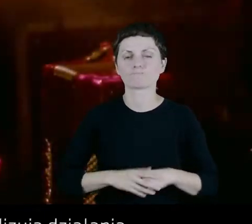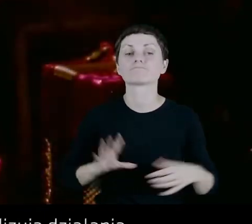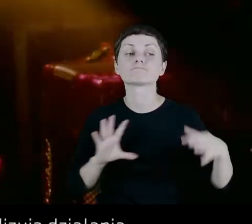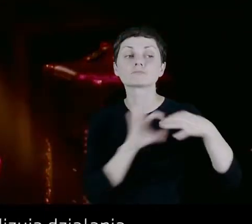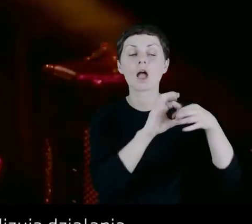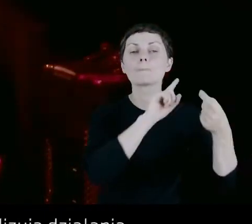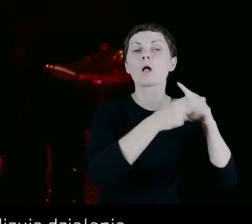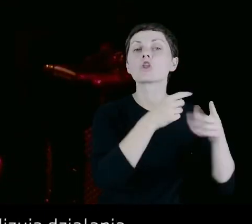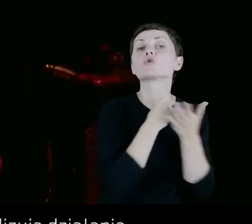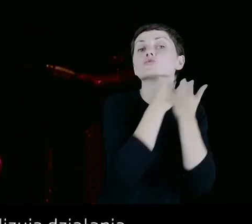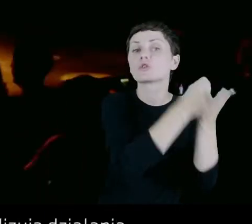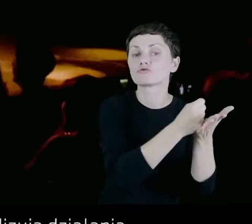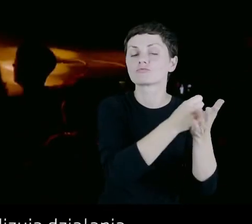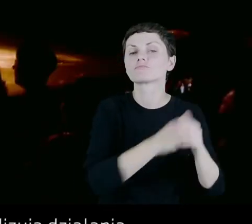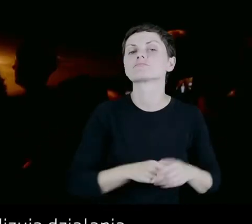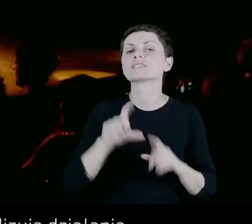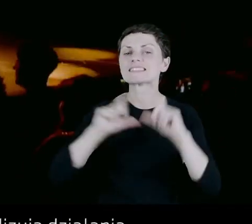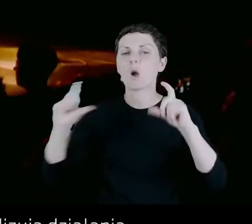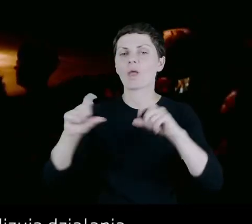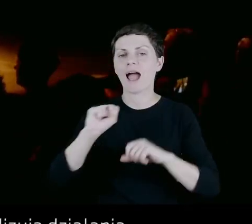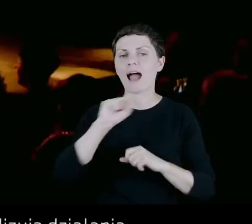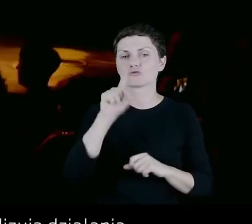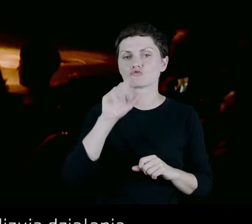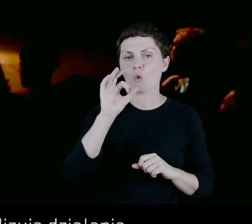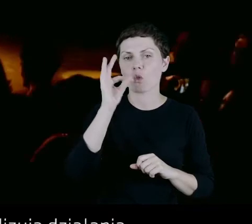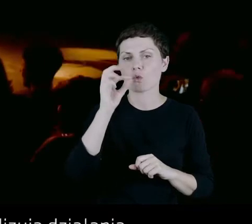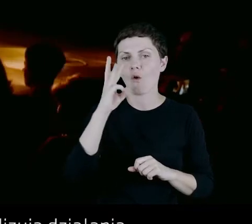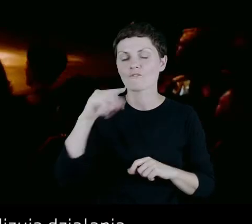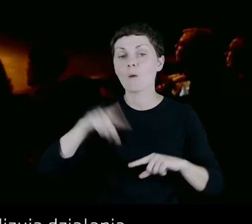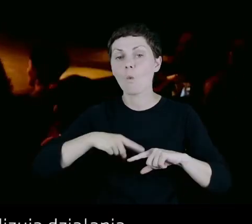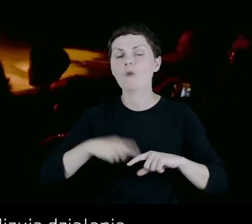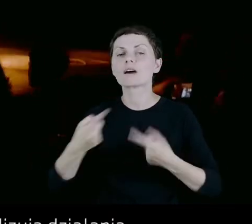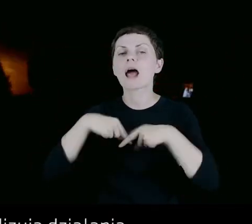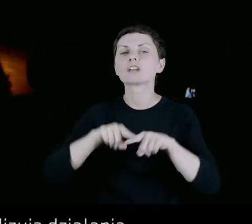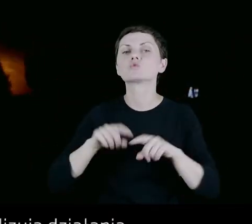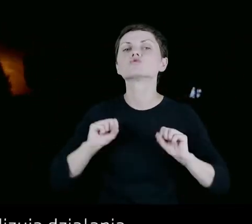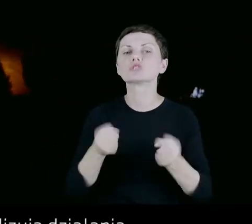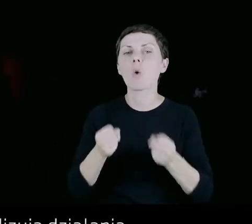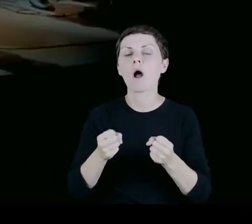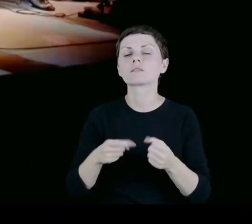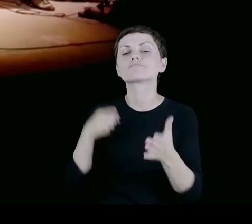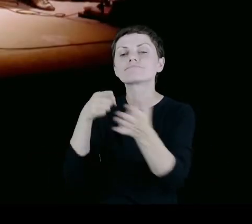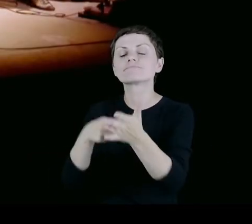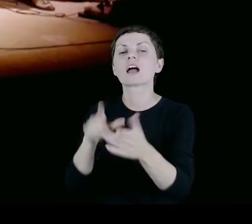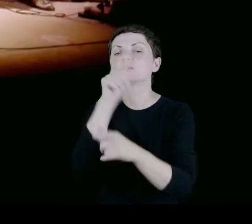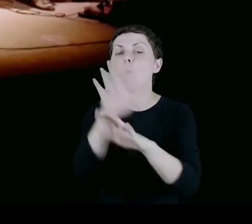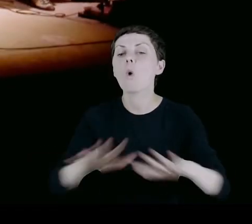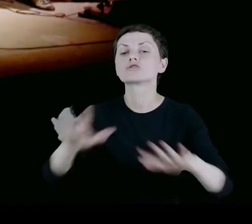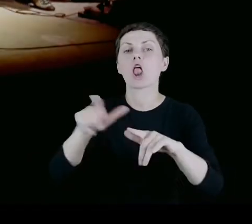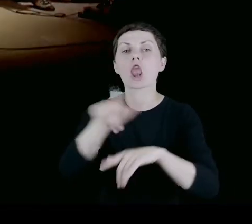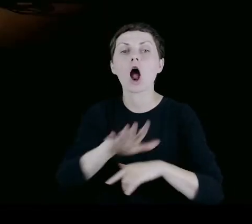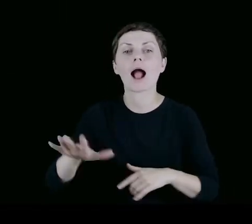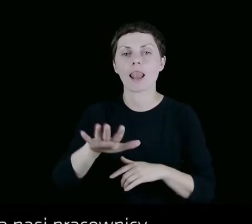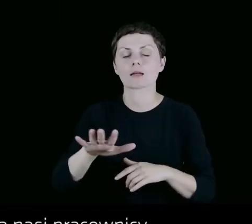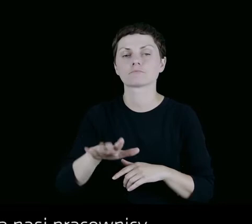z polityką społeczno-sponsoringową zakłady azotowe Puławy realizują działania przeznaczone dla społeczności